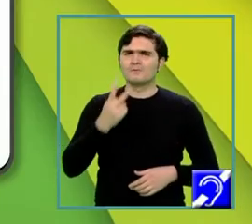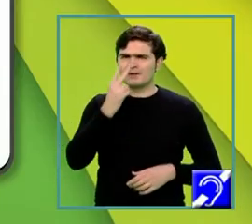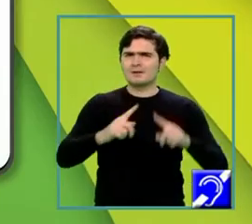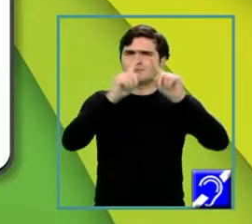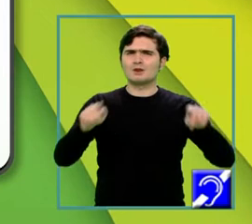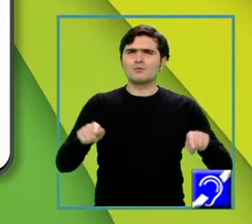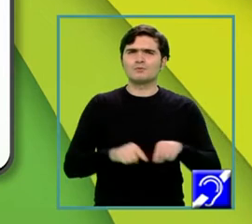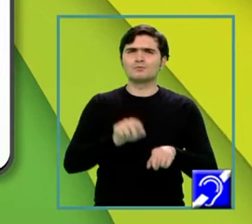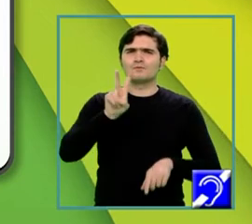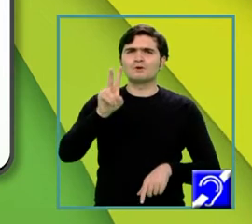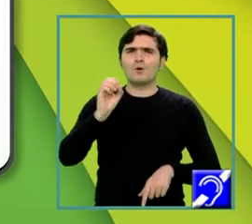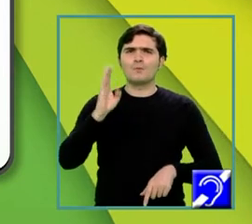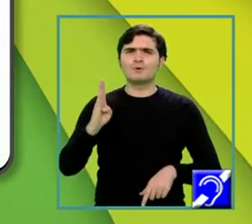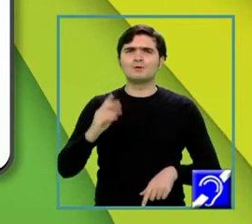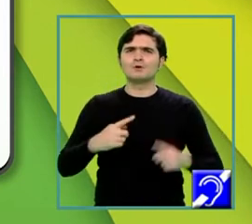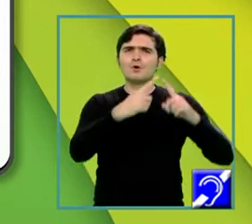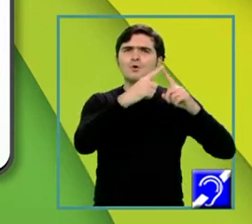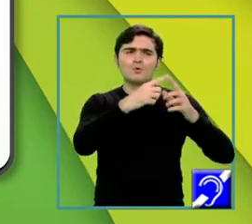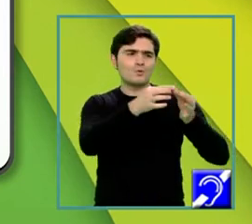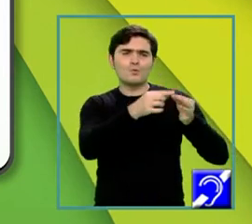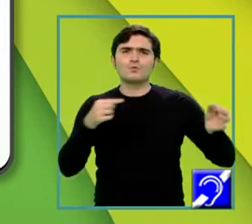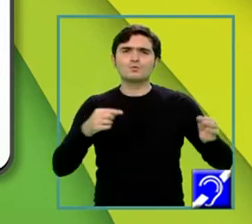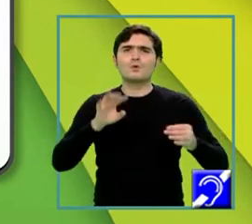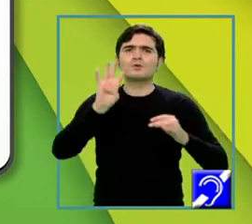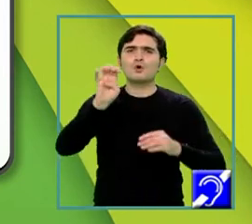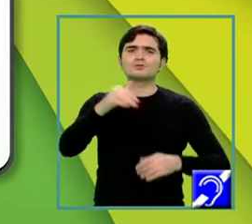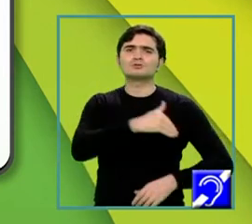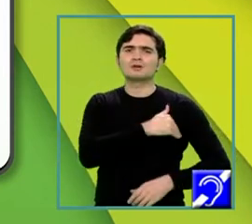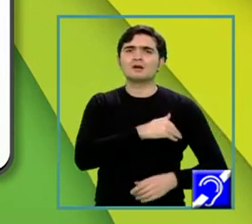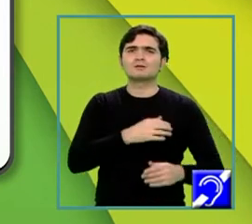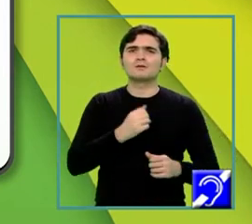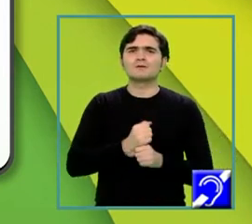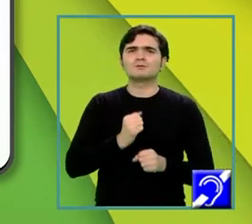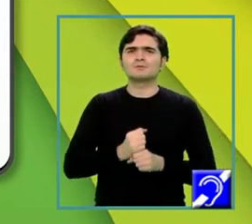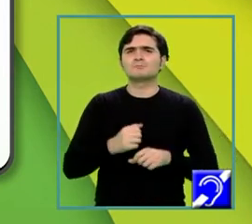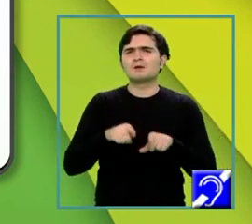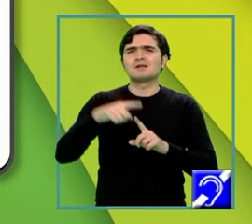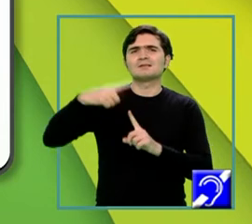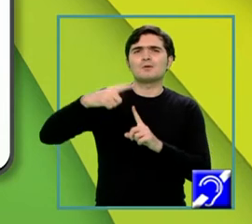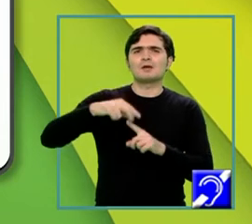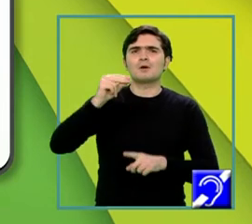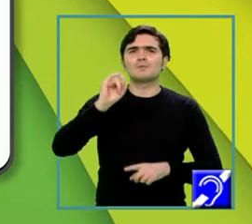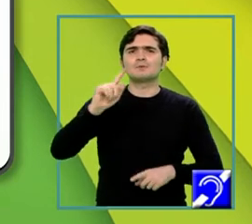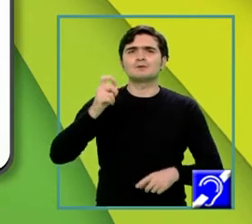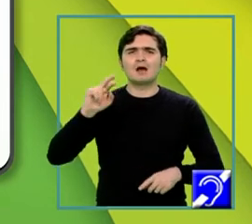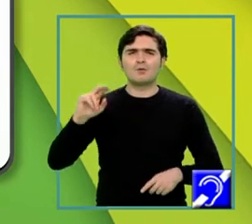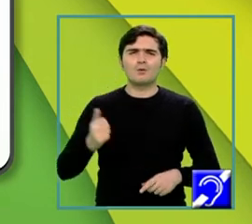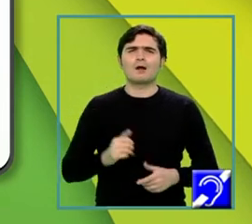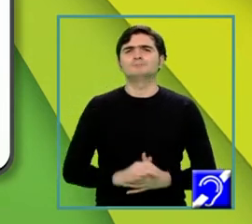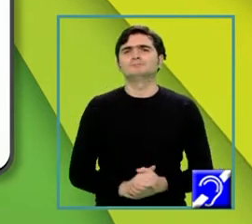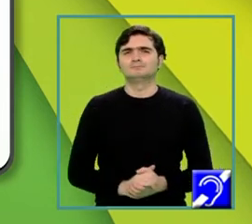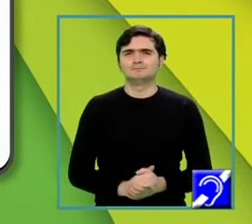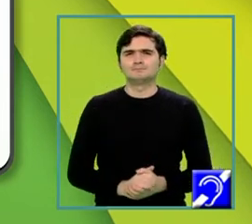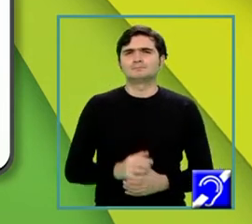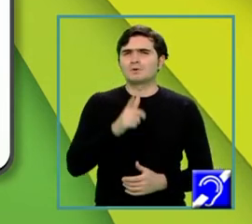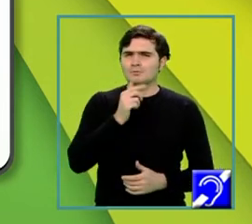unghiului VOB de 90 de grade, aplicând teorema lui Pitagora, VB pătrat este egal cu VO pătrat plus OB pătrat,